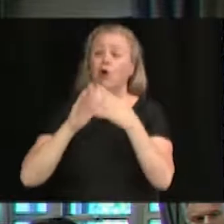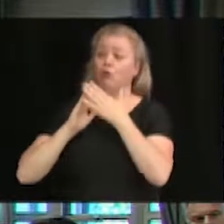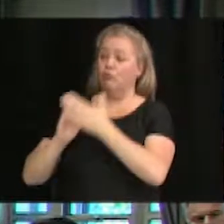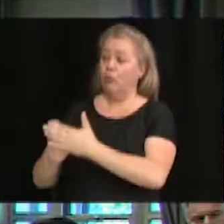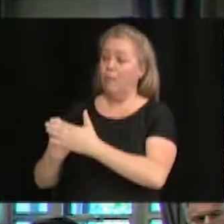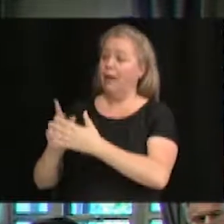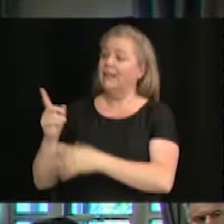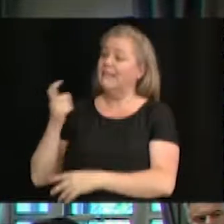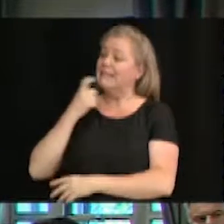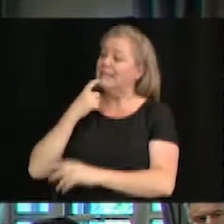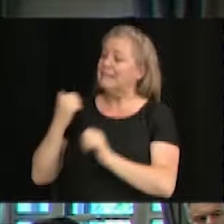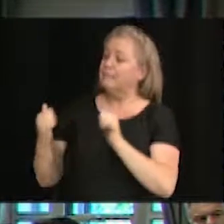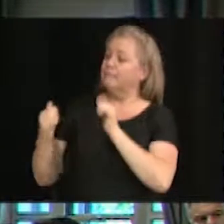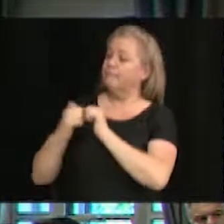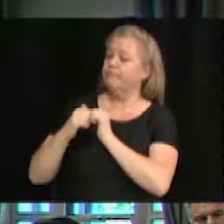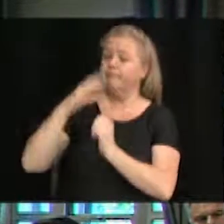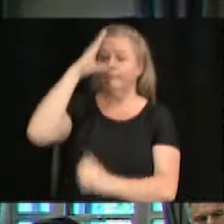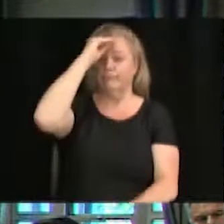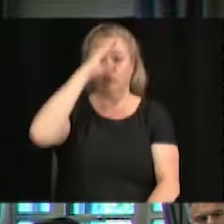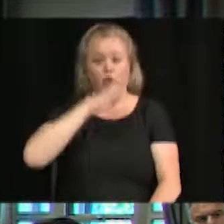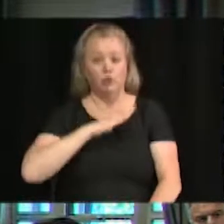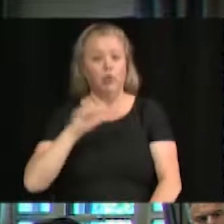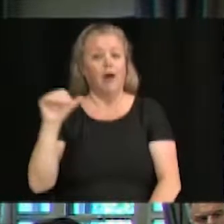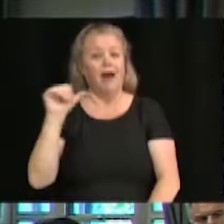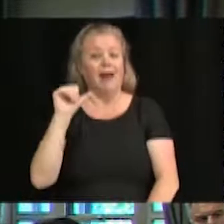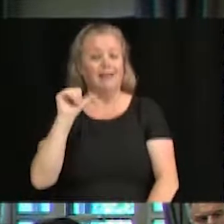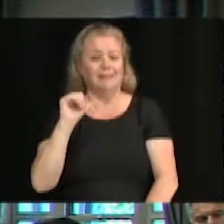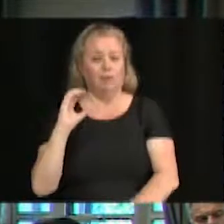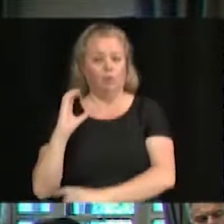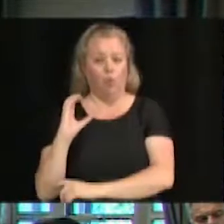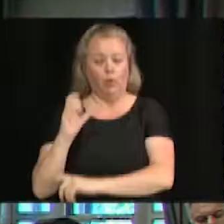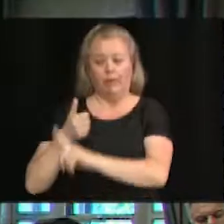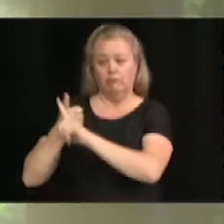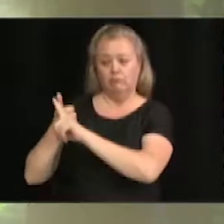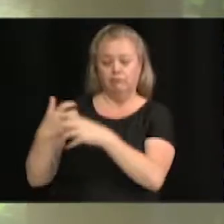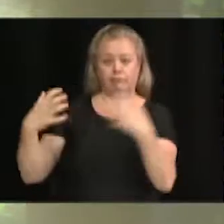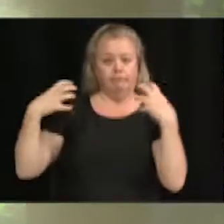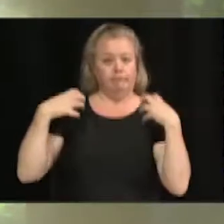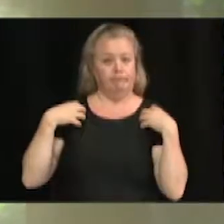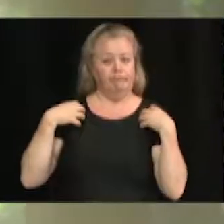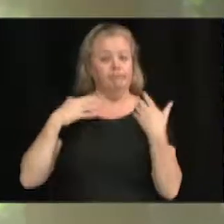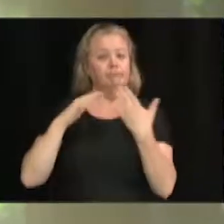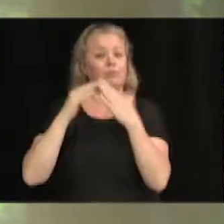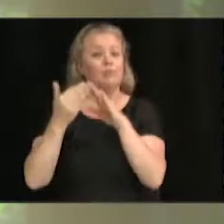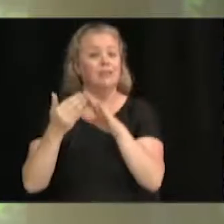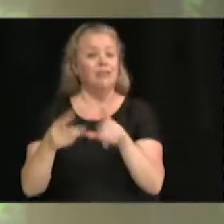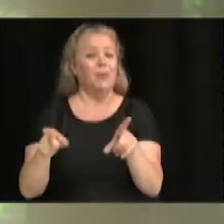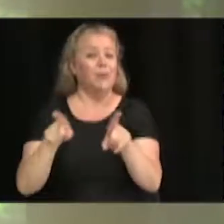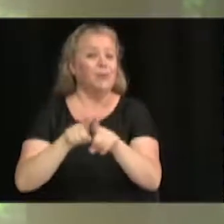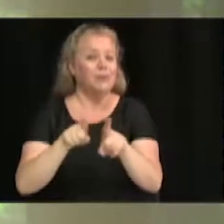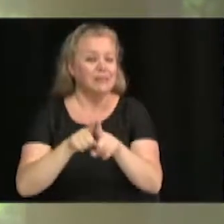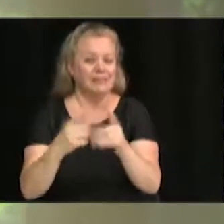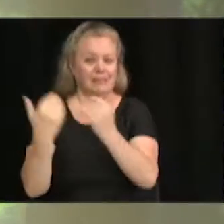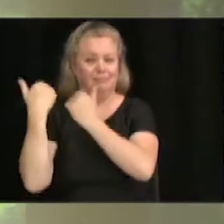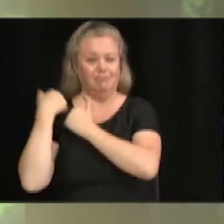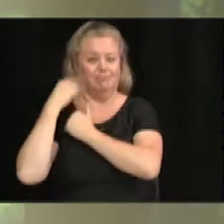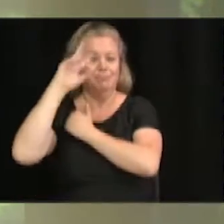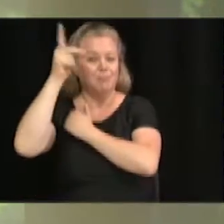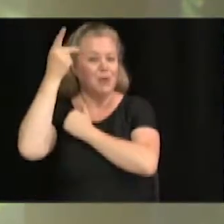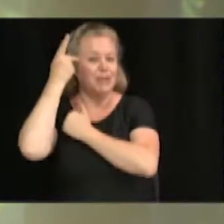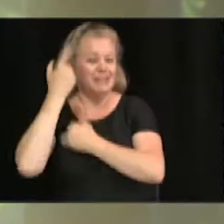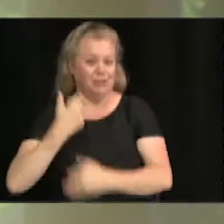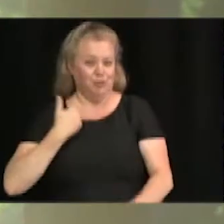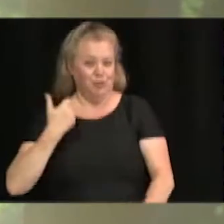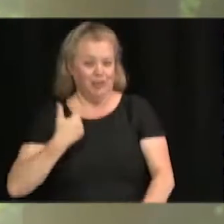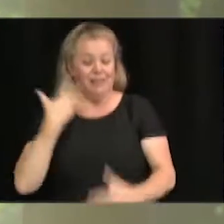-France à l'avant, M. Alexandre Côté, qui est conseiller municipal et responsable de la politique jeunesse au sein du Conseil